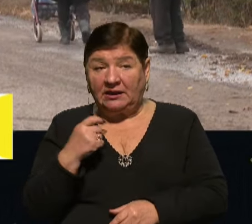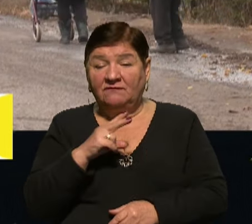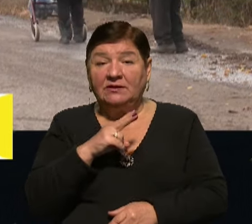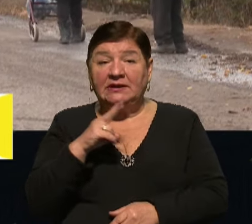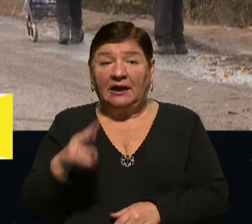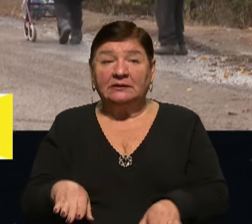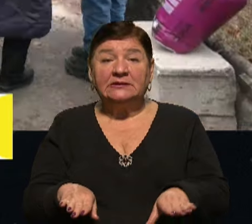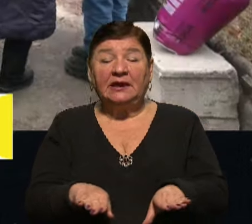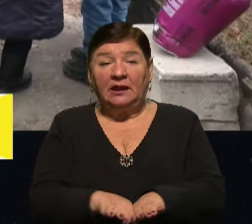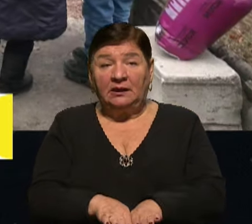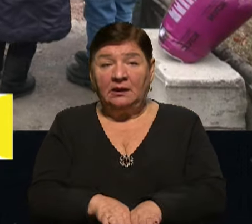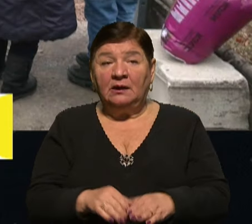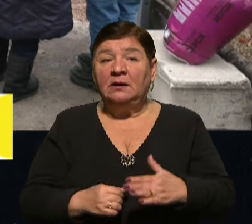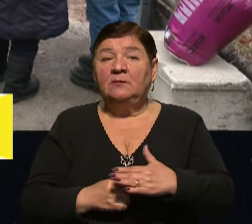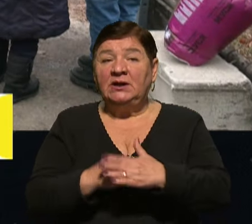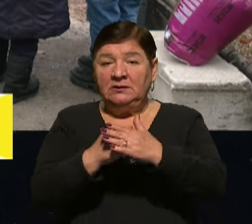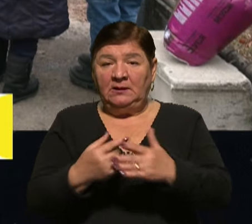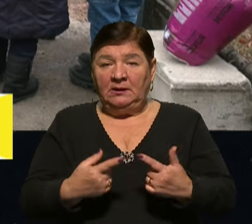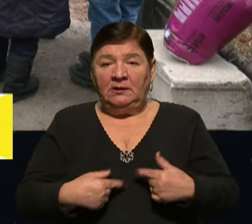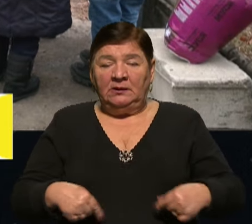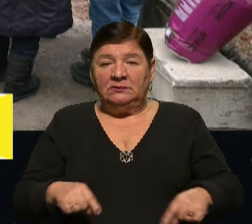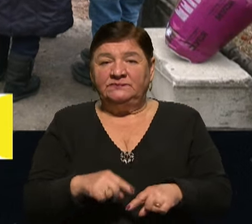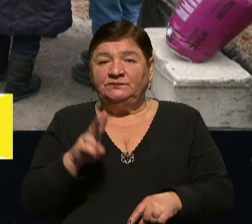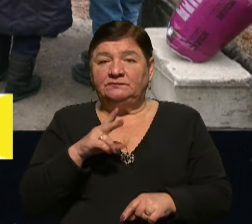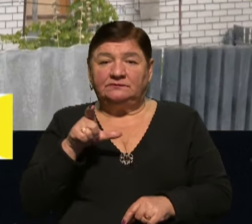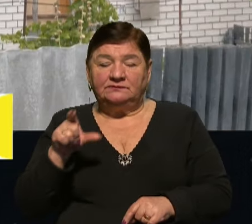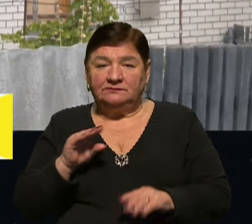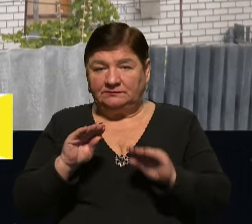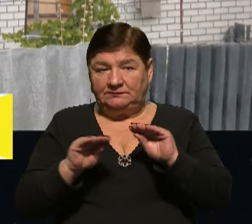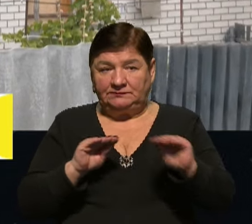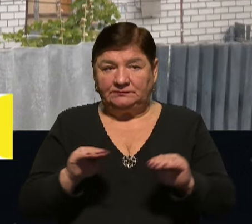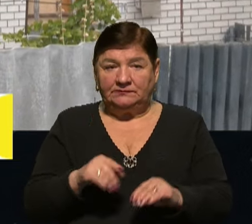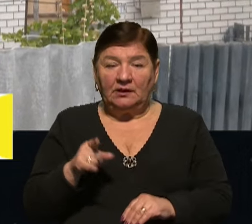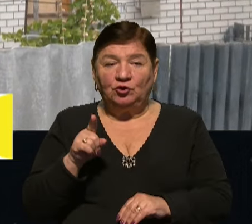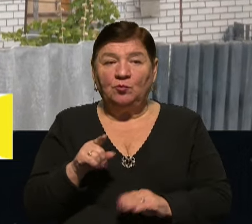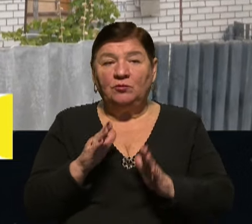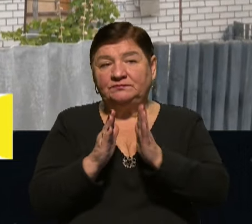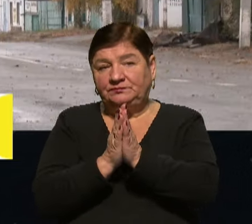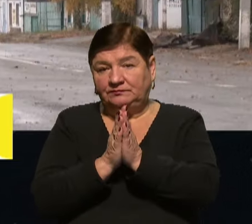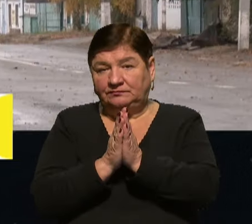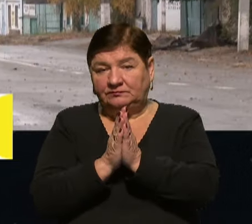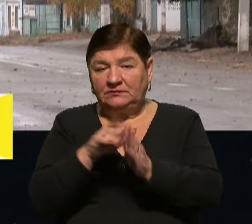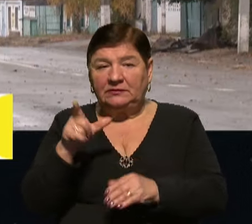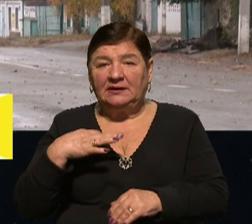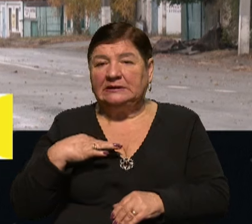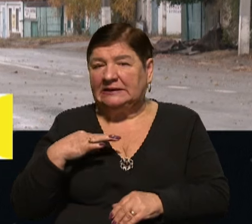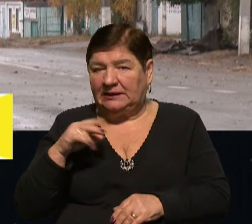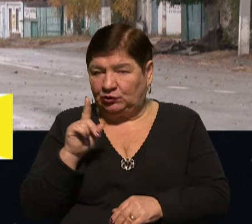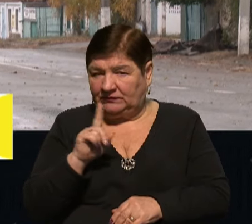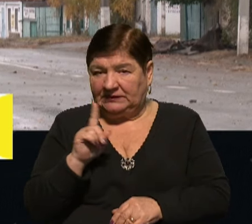такий базовий пункт, де у нас люди розміщуються. Тому і закликаємо зараз людей не нехтувати